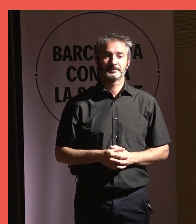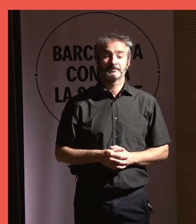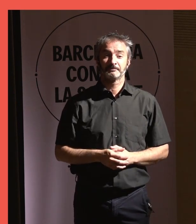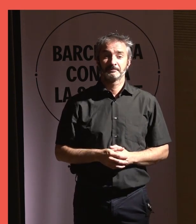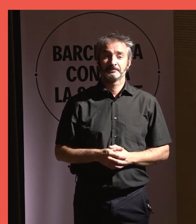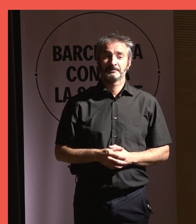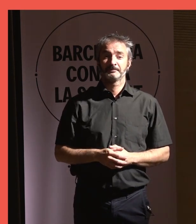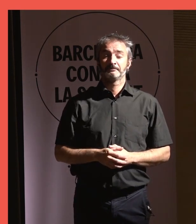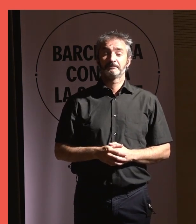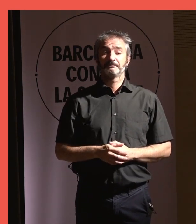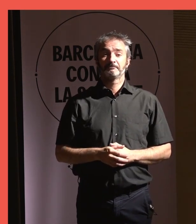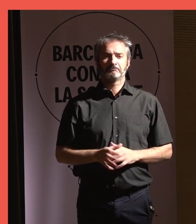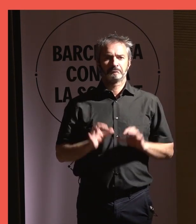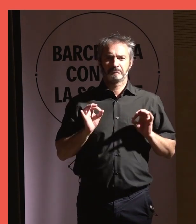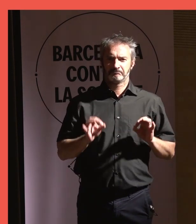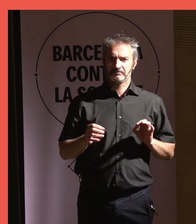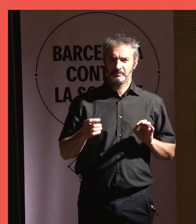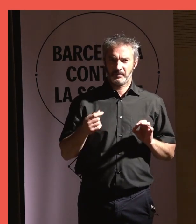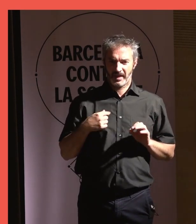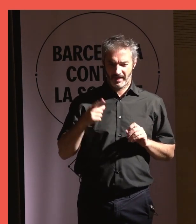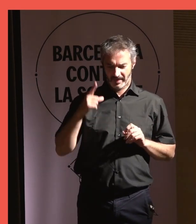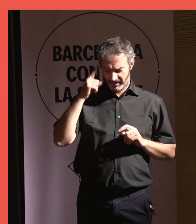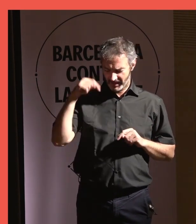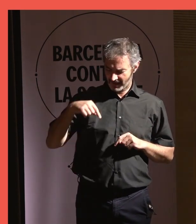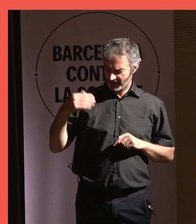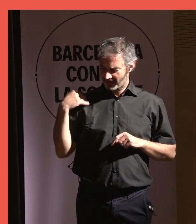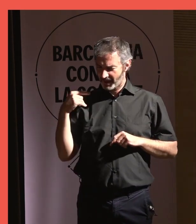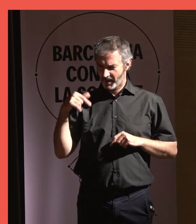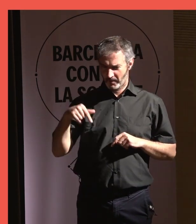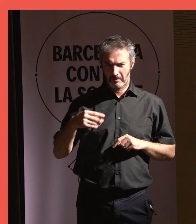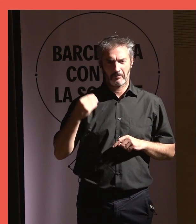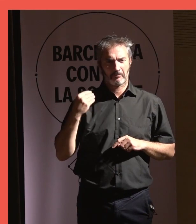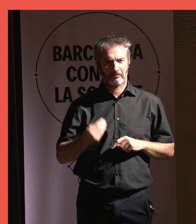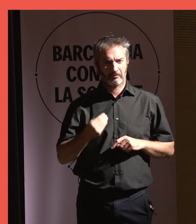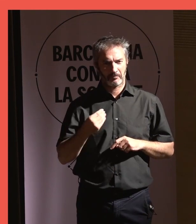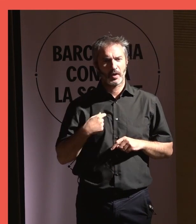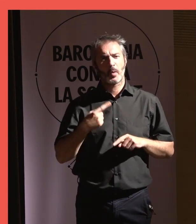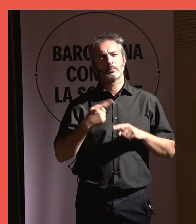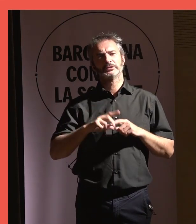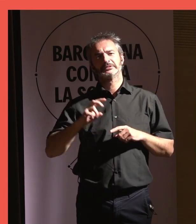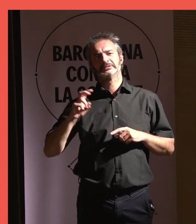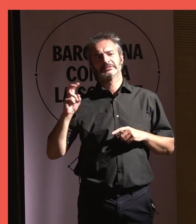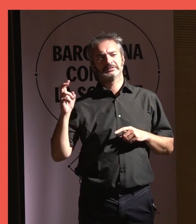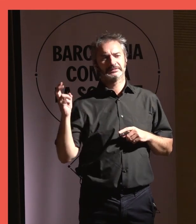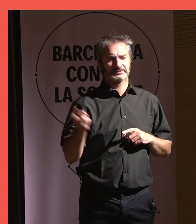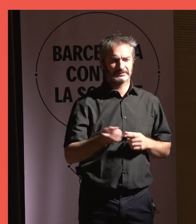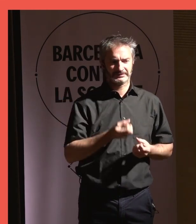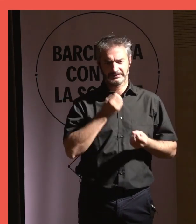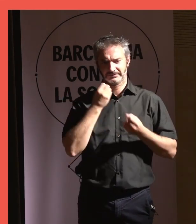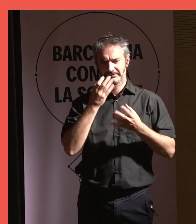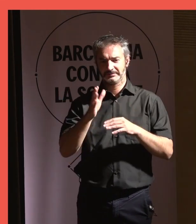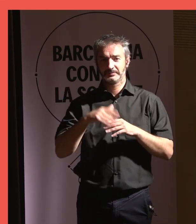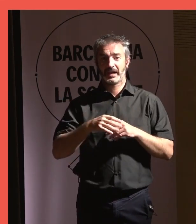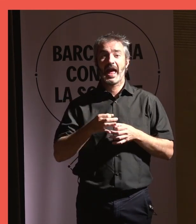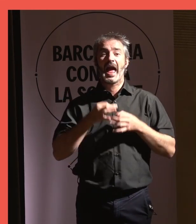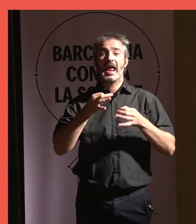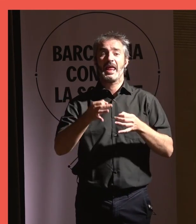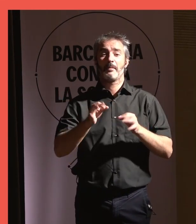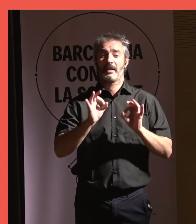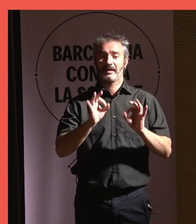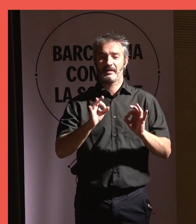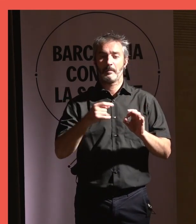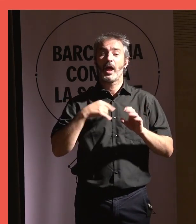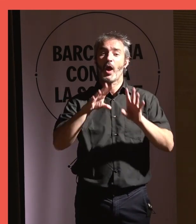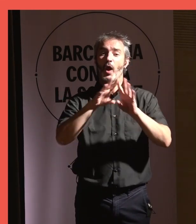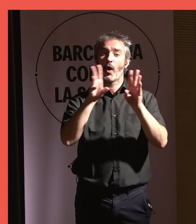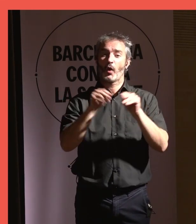Molt bé, molt bé. Aquests dies hem dit moltes coses, s dit aquí moltes coses per arribar a aquesta essència, a